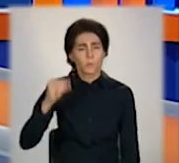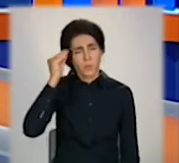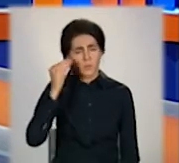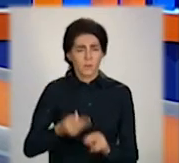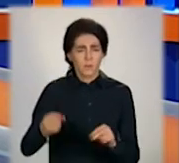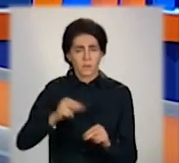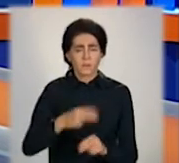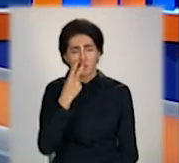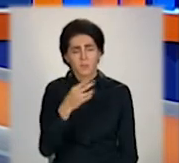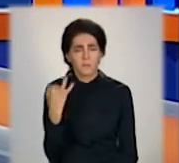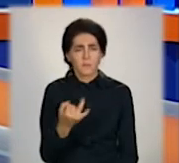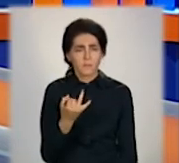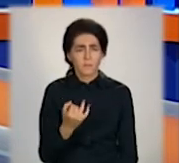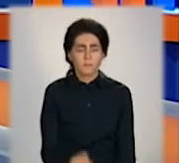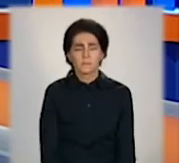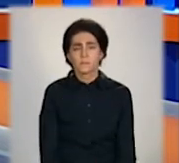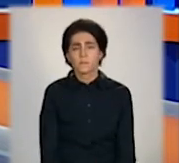Про це далі у сюжеті.